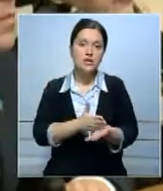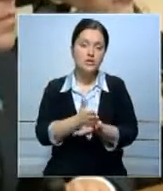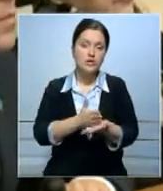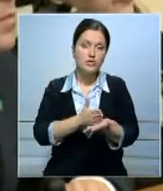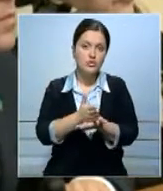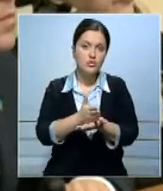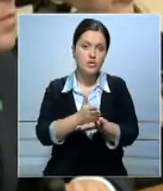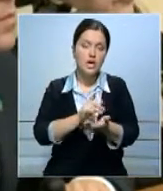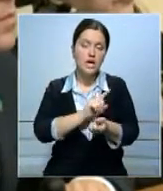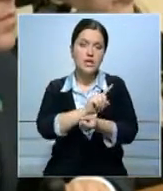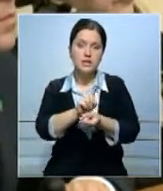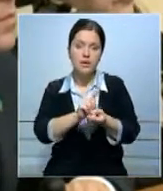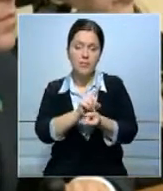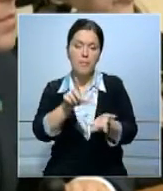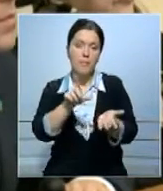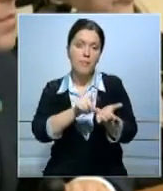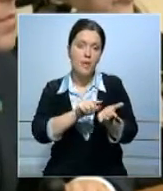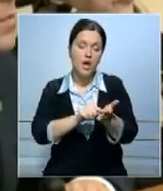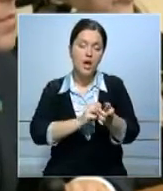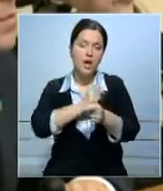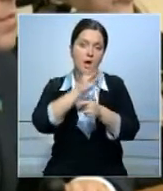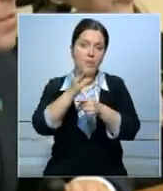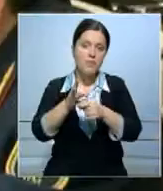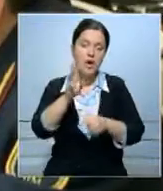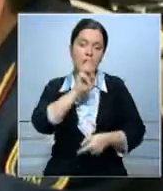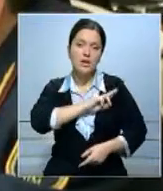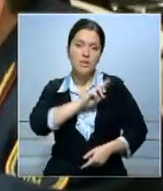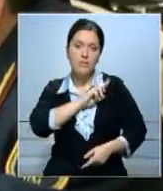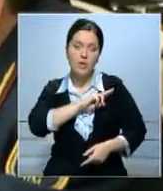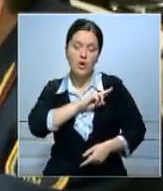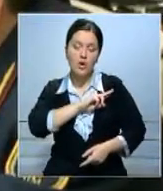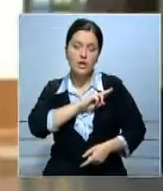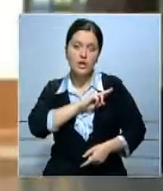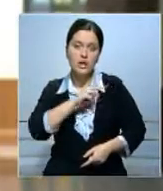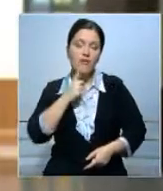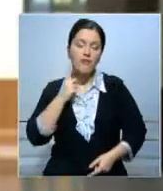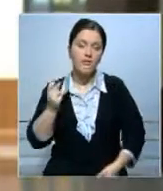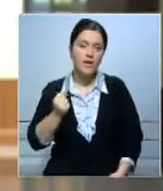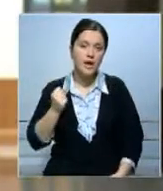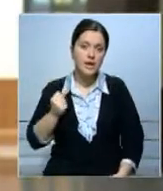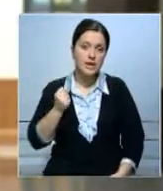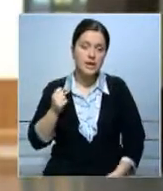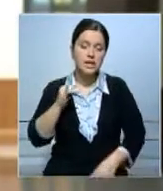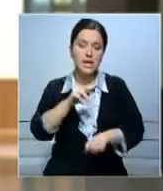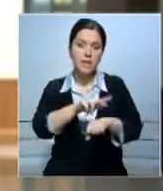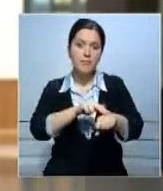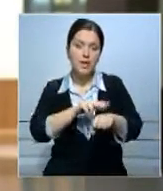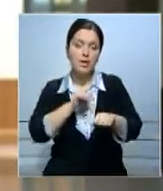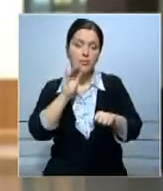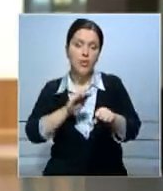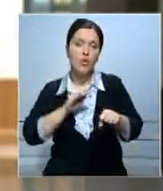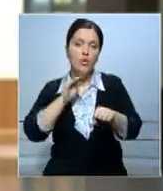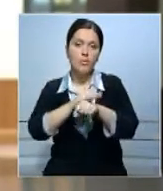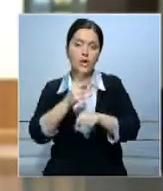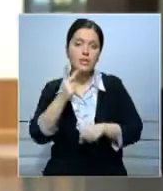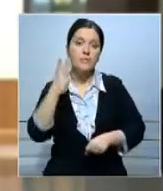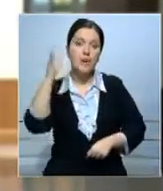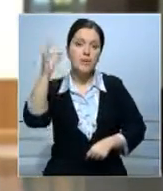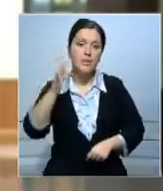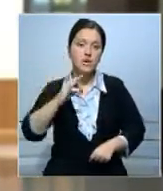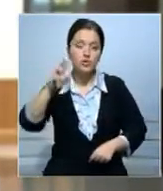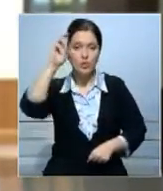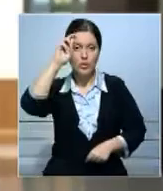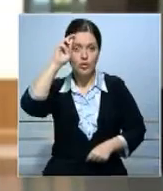реформирование пенсионного обеспечения сотрудников силовых структур. Также ожидается повышение на 25%